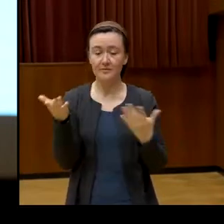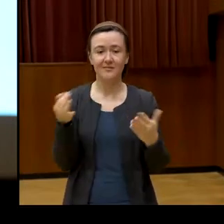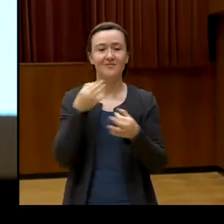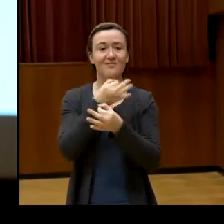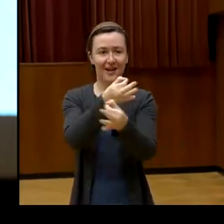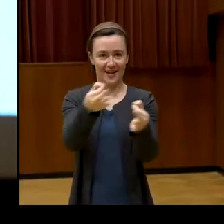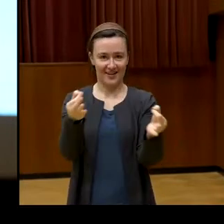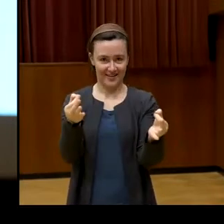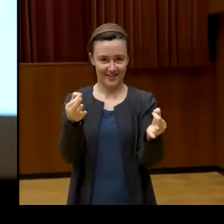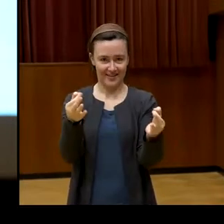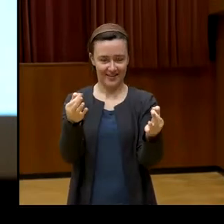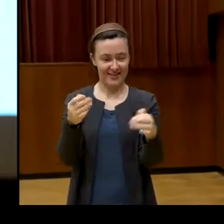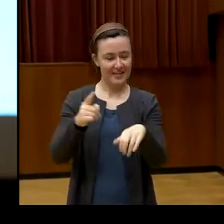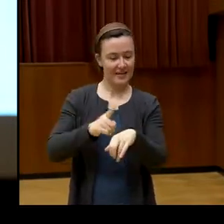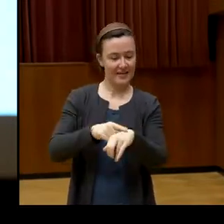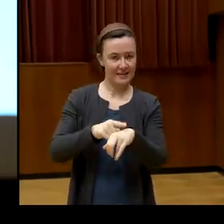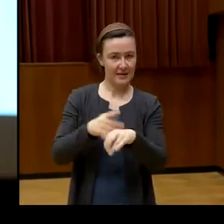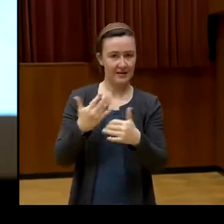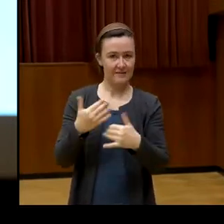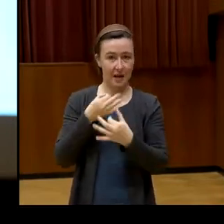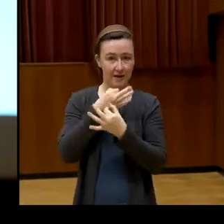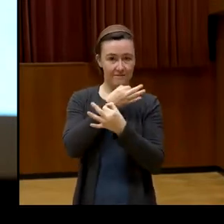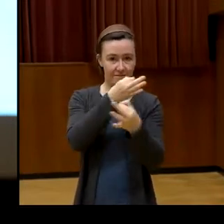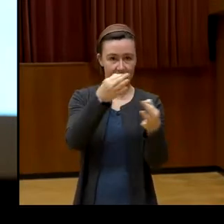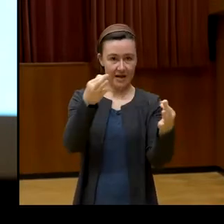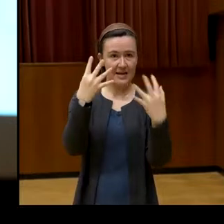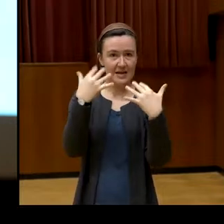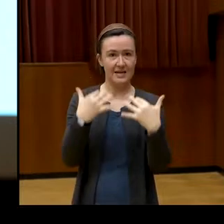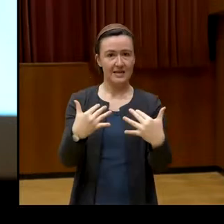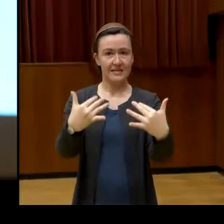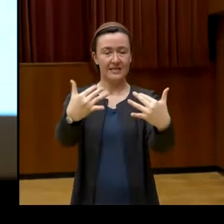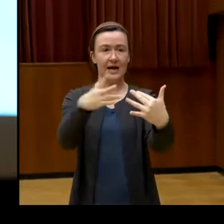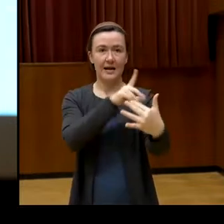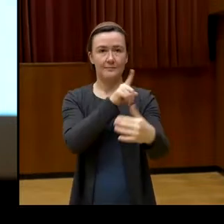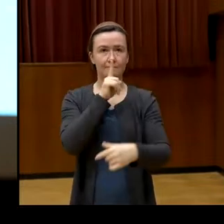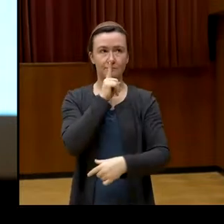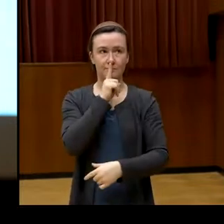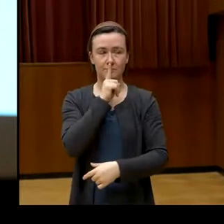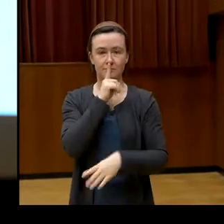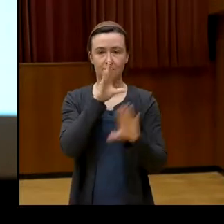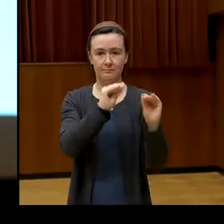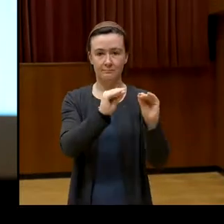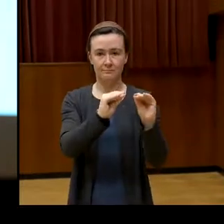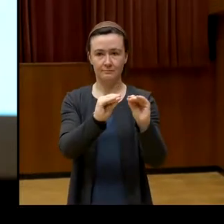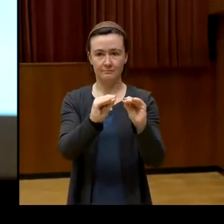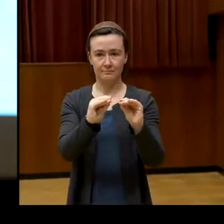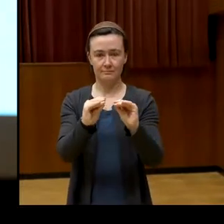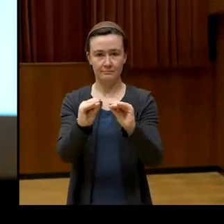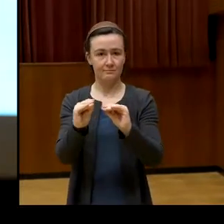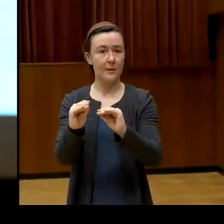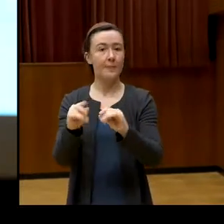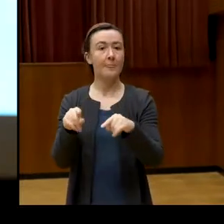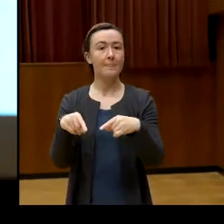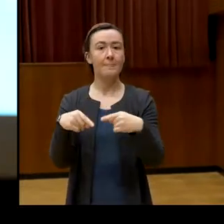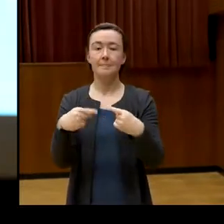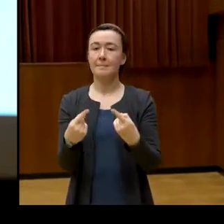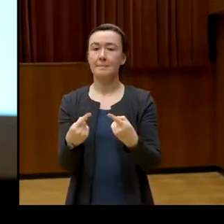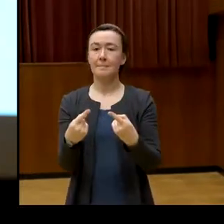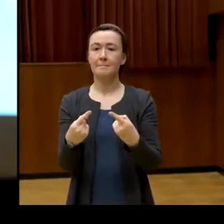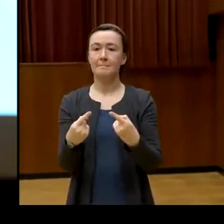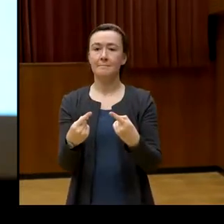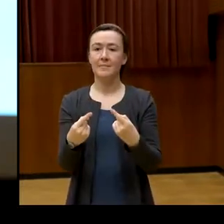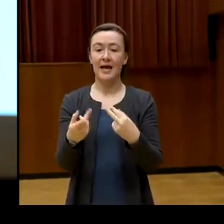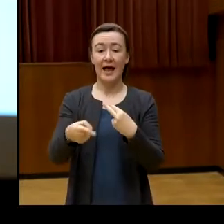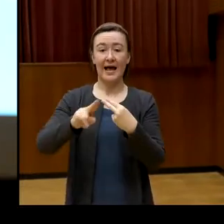wo die Frage gestellt wurde, war es totenstil im Saal. In der Folge hat es niemanden gegeben, der diese Frage